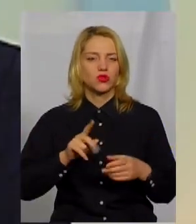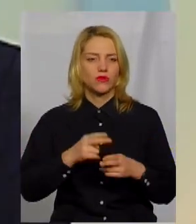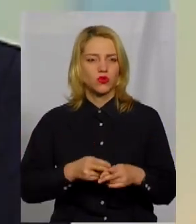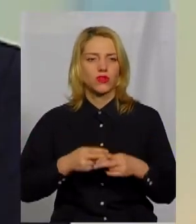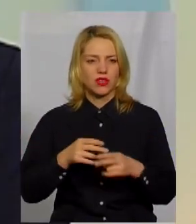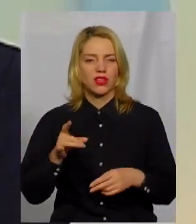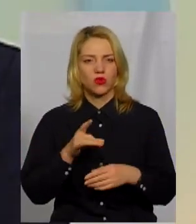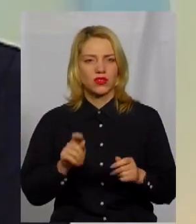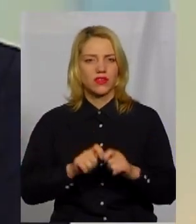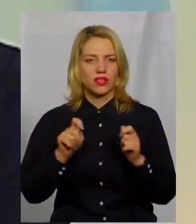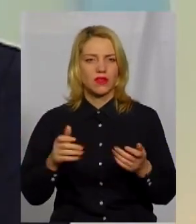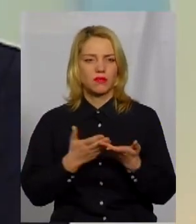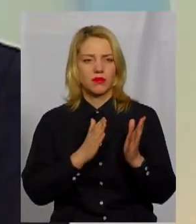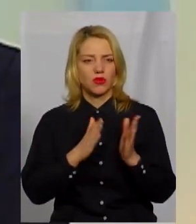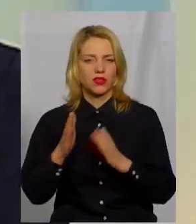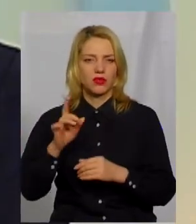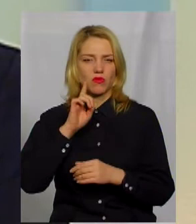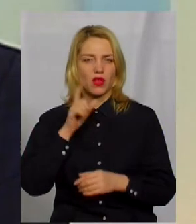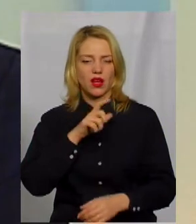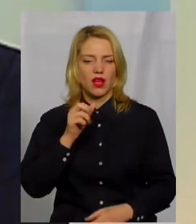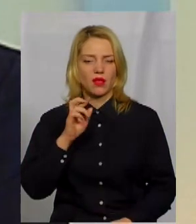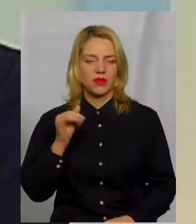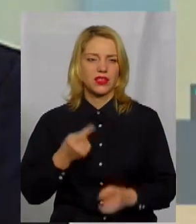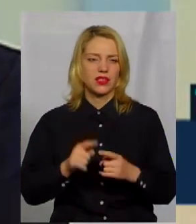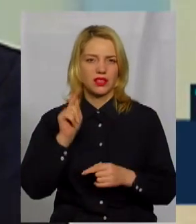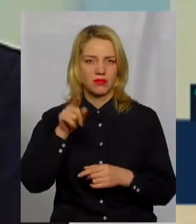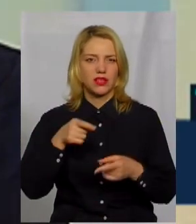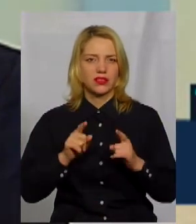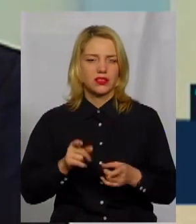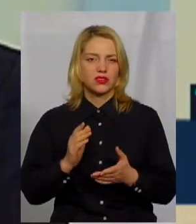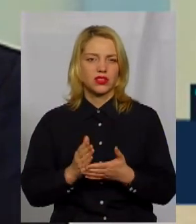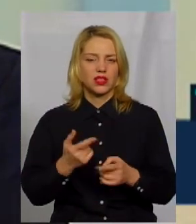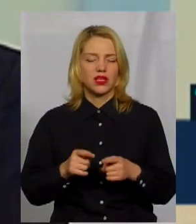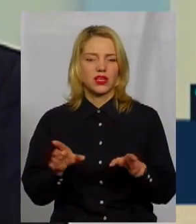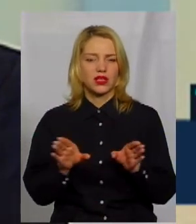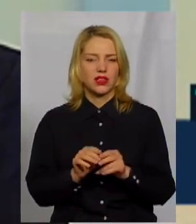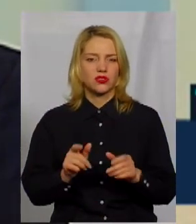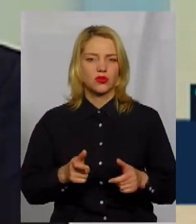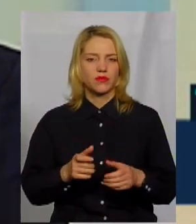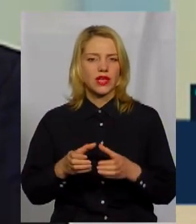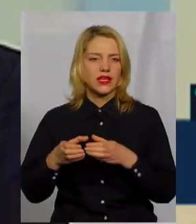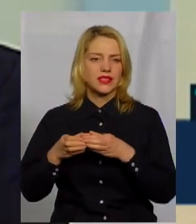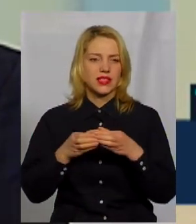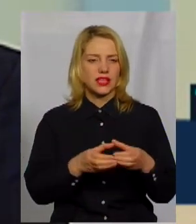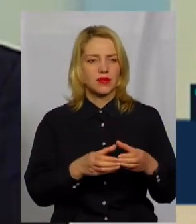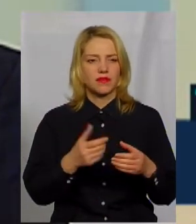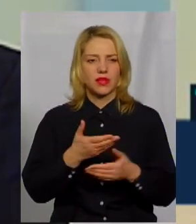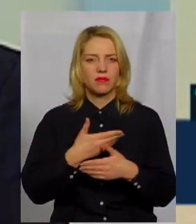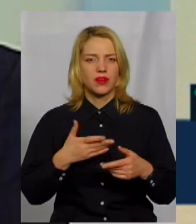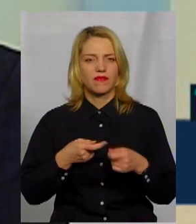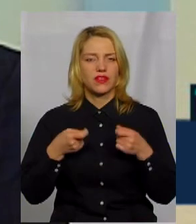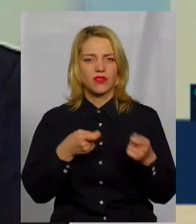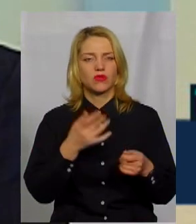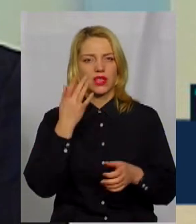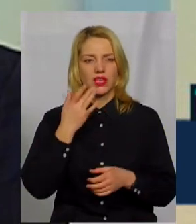Дунинаєвецькому районі відкривались бібліотеки, молодіжні хаби, і там це дійсно є. Разом із делегацією СКУМО ми відвідували